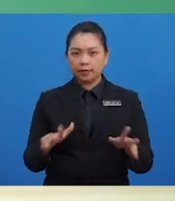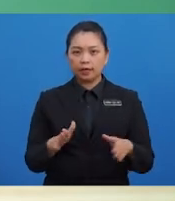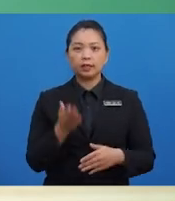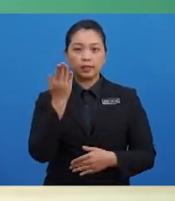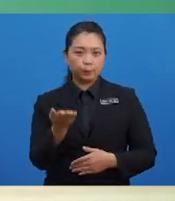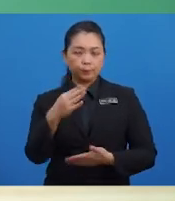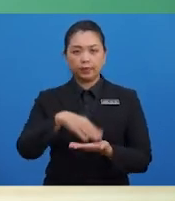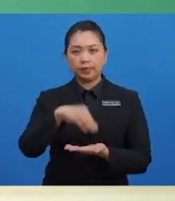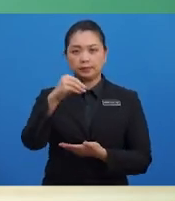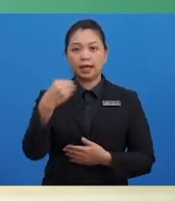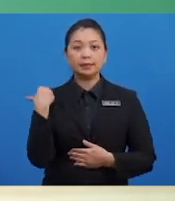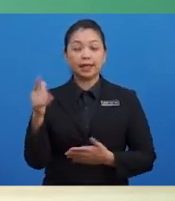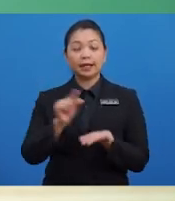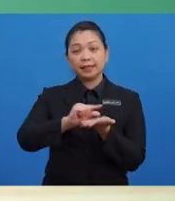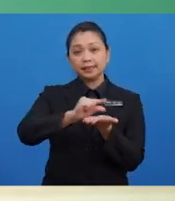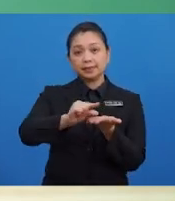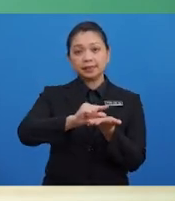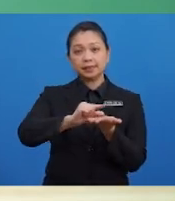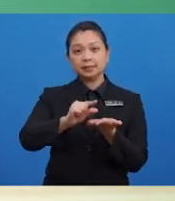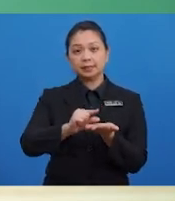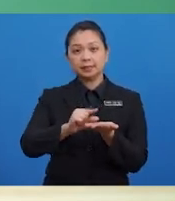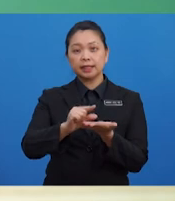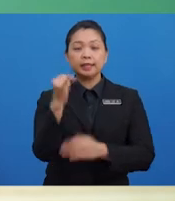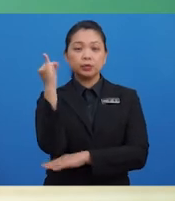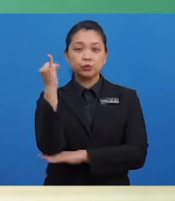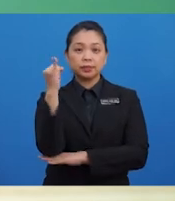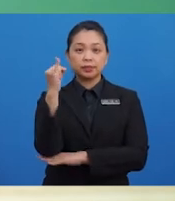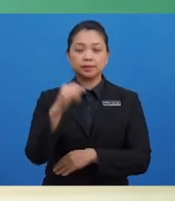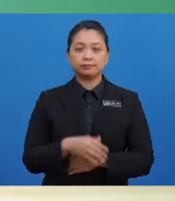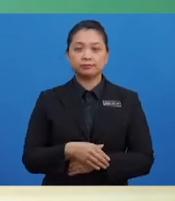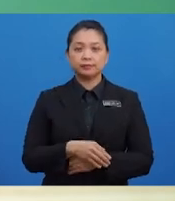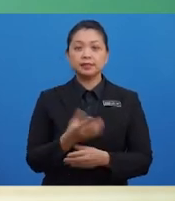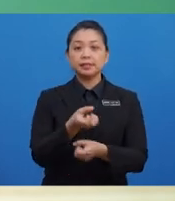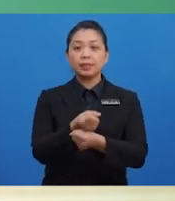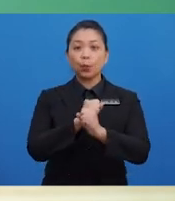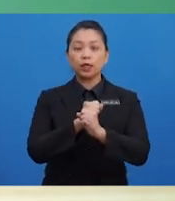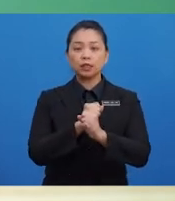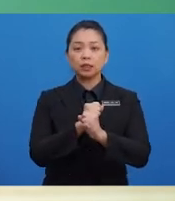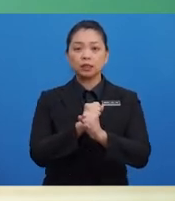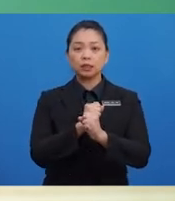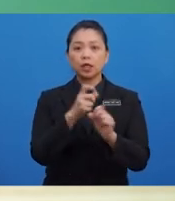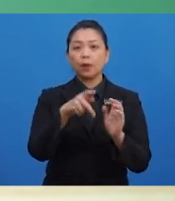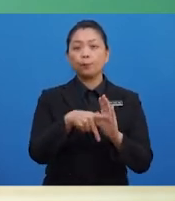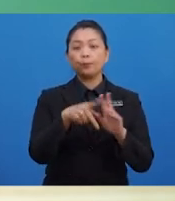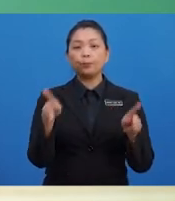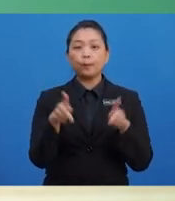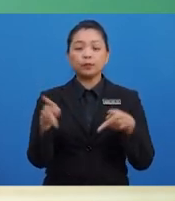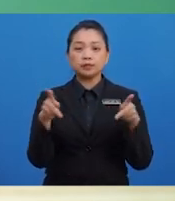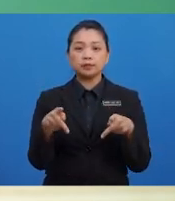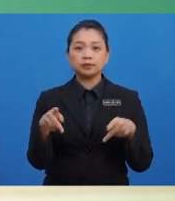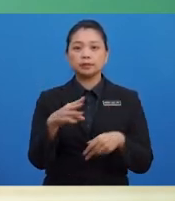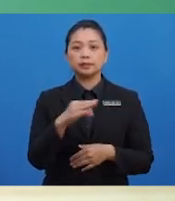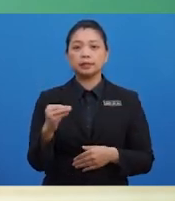ialah gaji, insurans, sewa, promosi dan